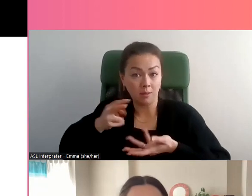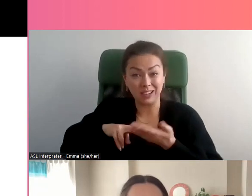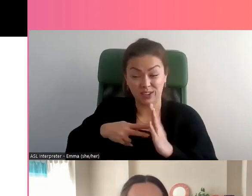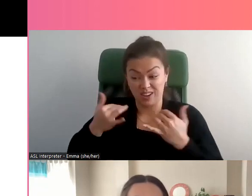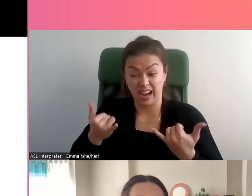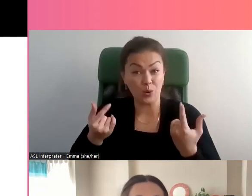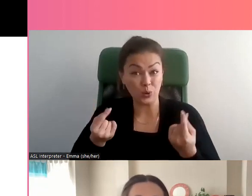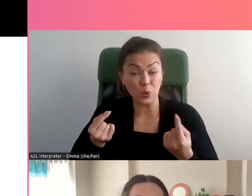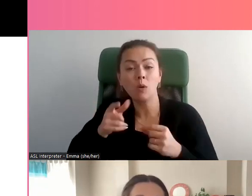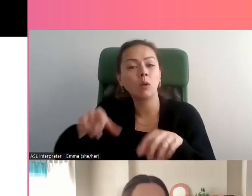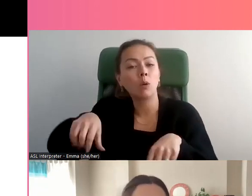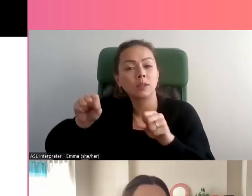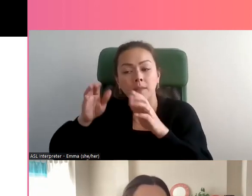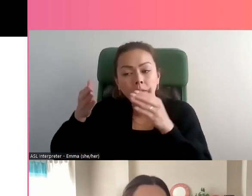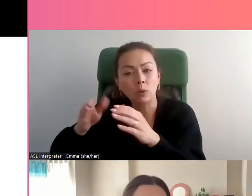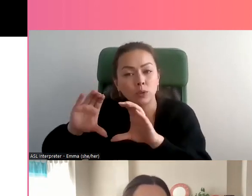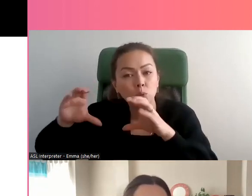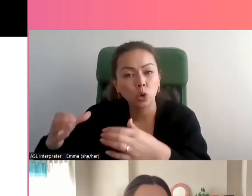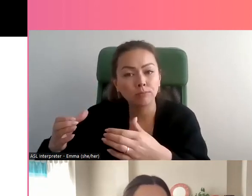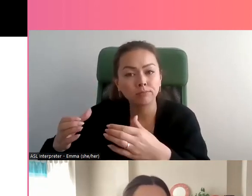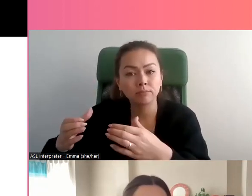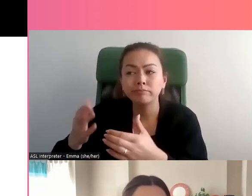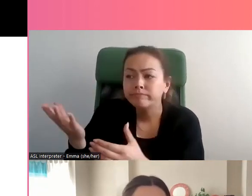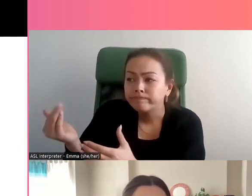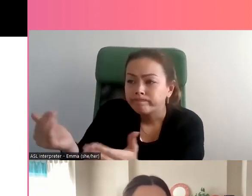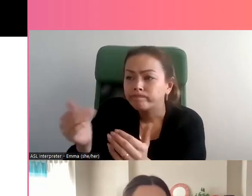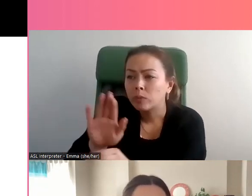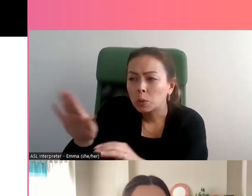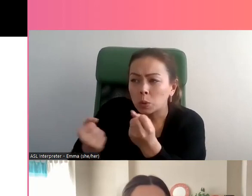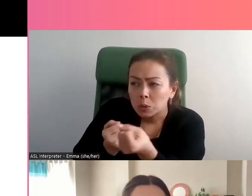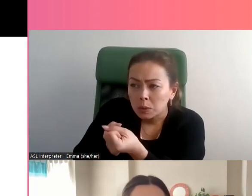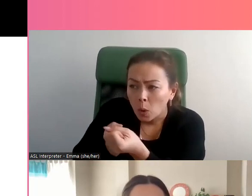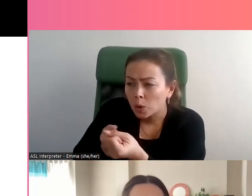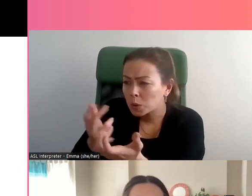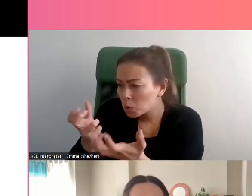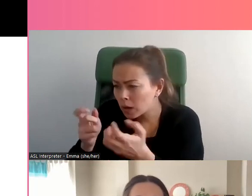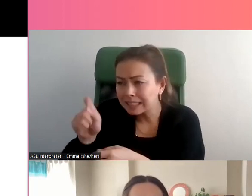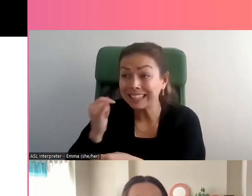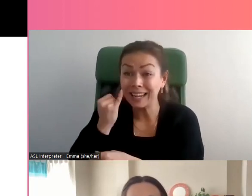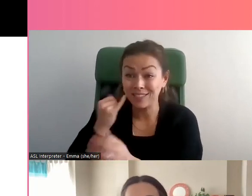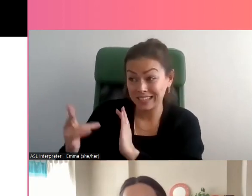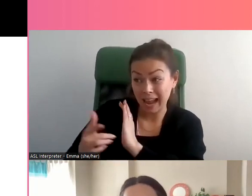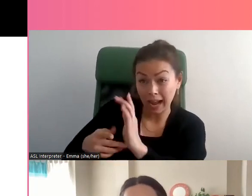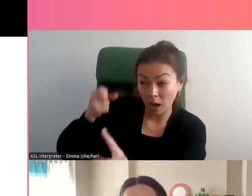menons des groupes de discussion avec des jeunes pour savoir de quels soutiens ils ont besoin.